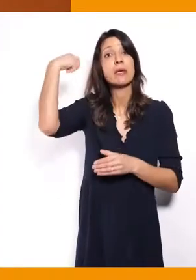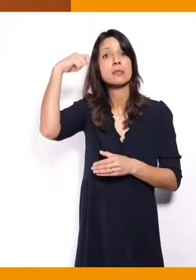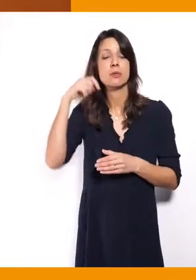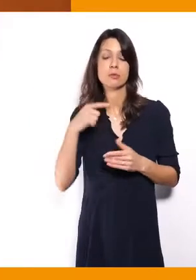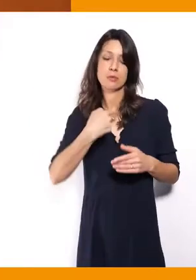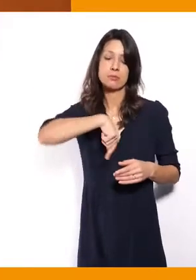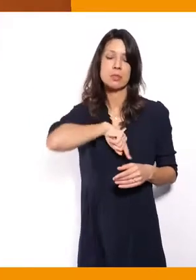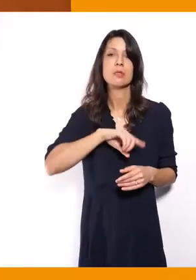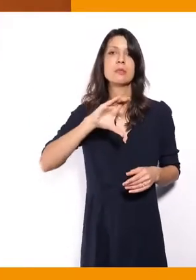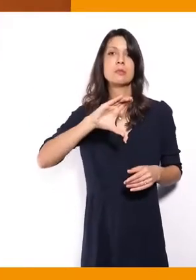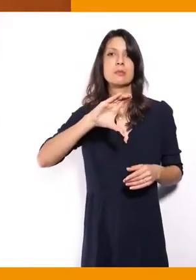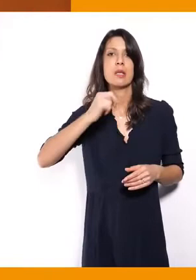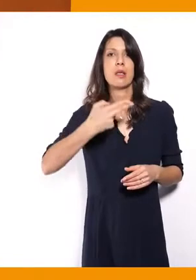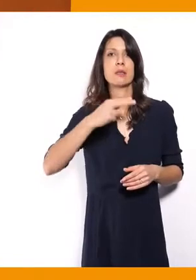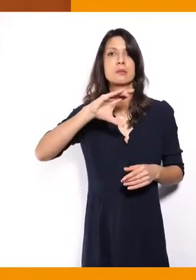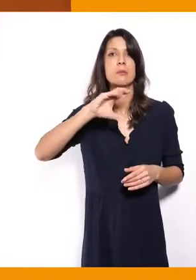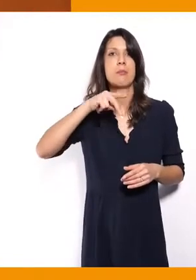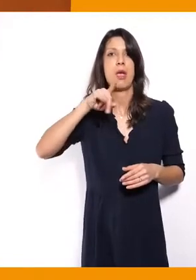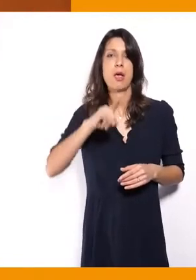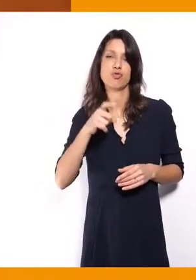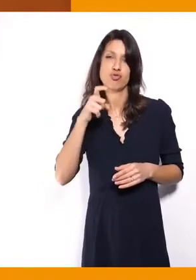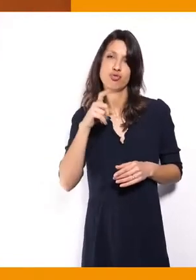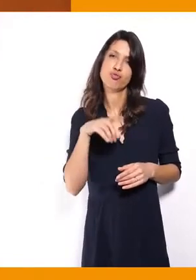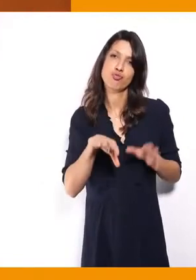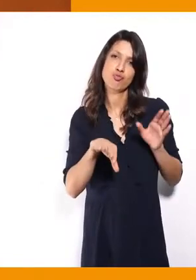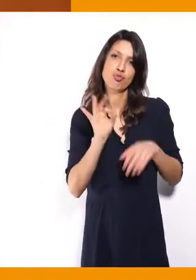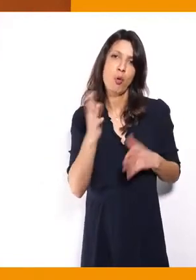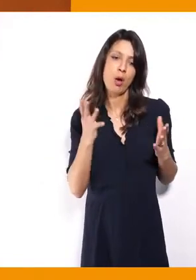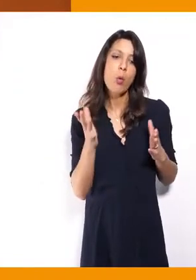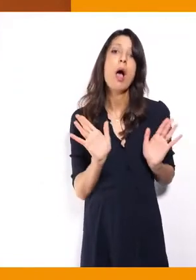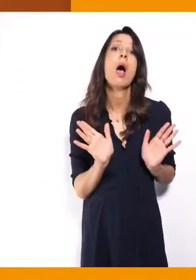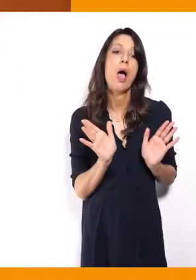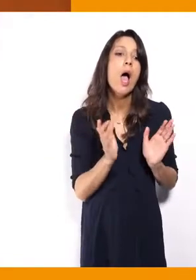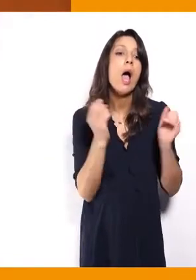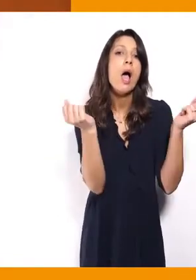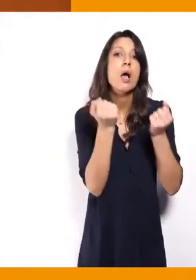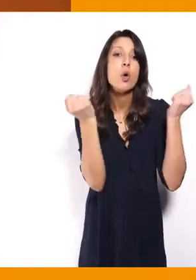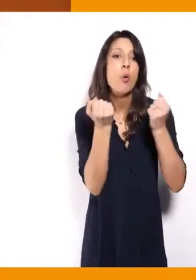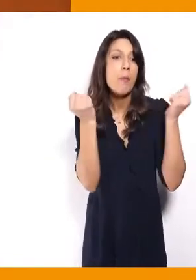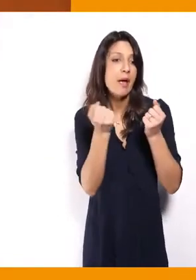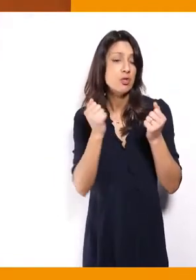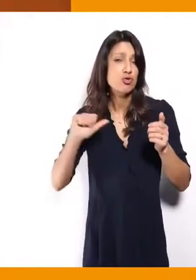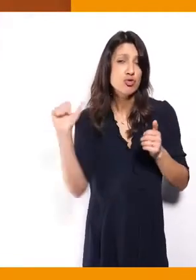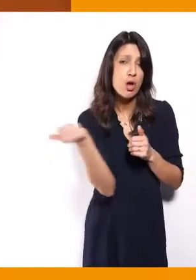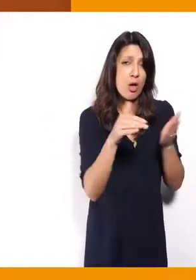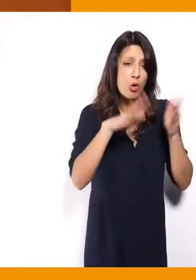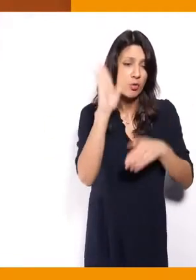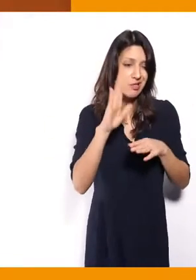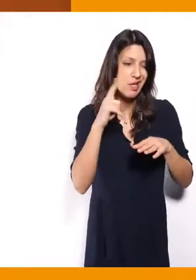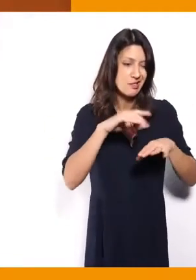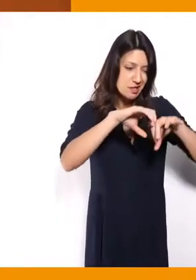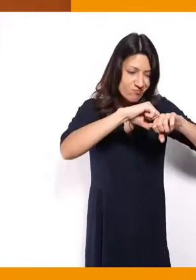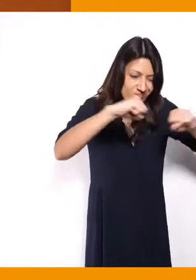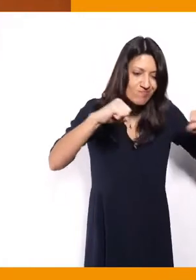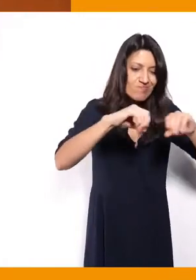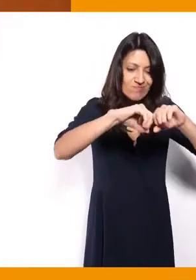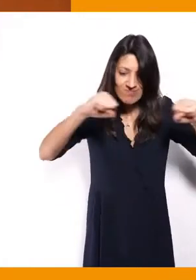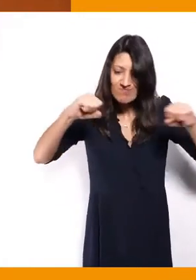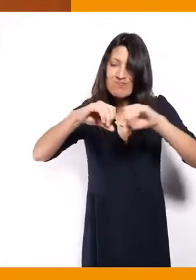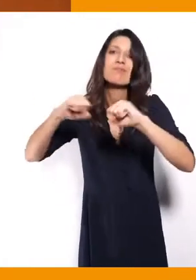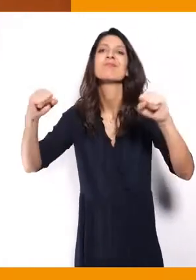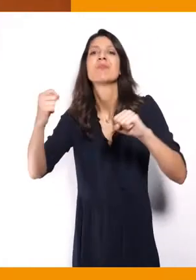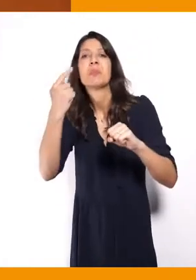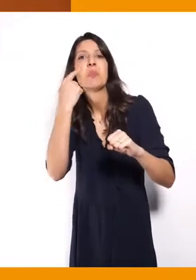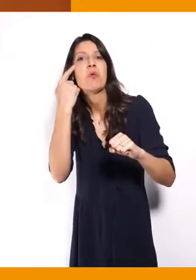d'aller observer au plus près la campagne de chacune des candidats, de chacun des candidats, pour